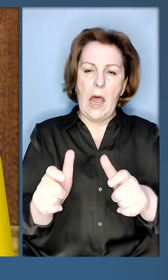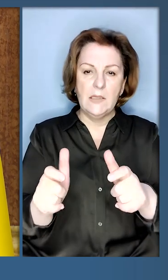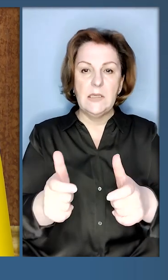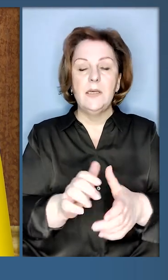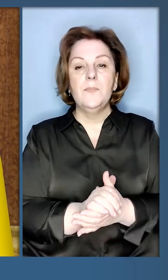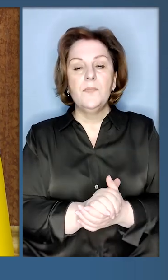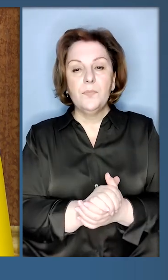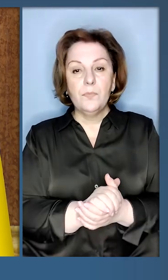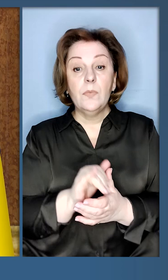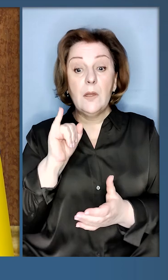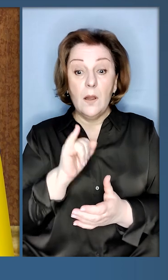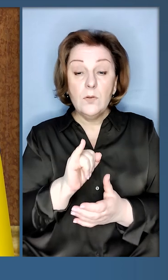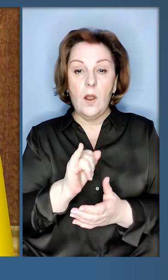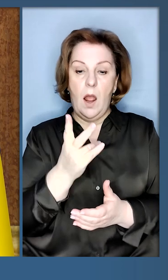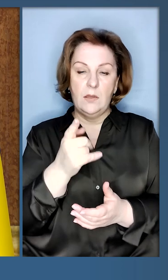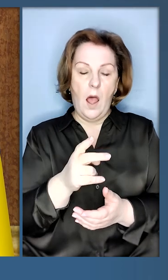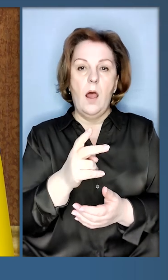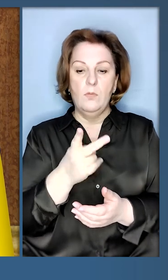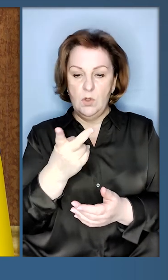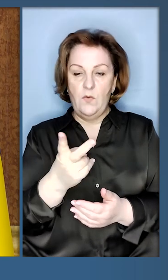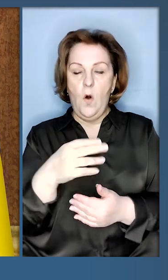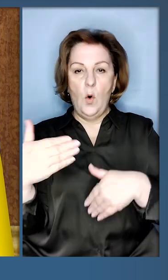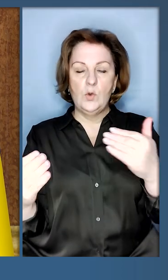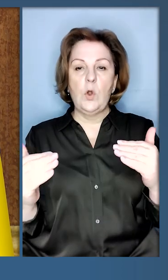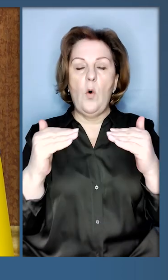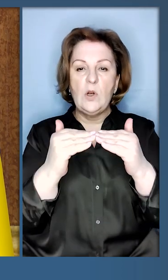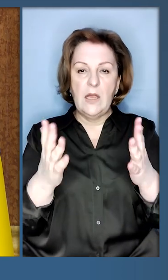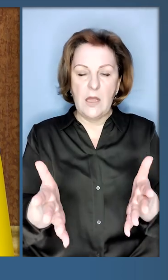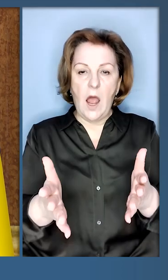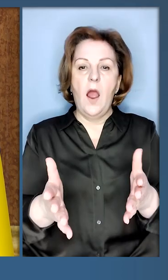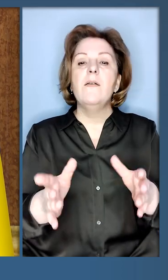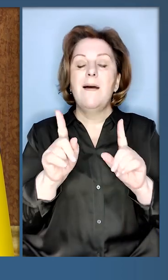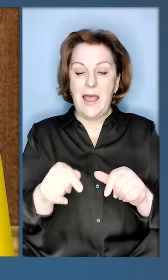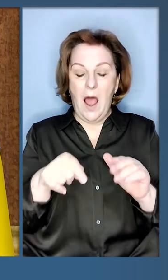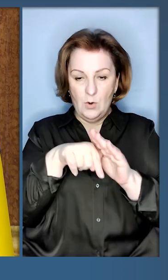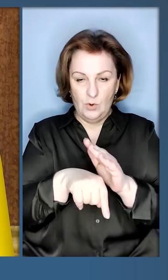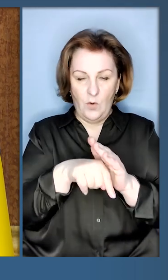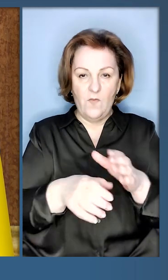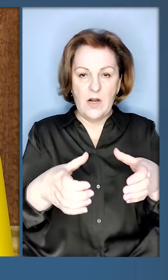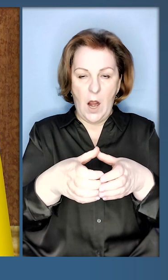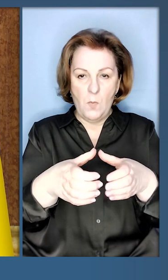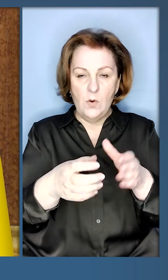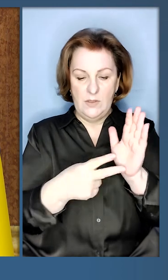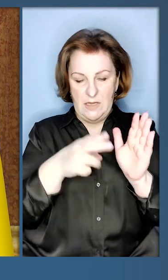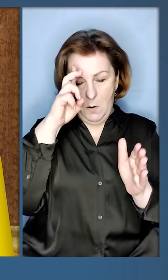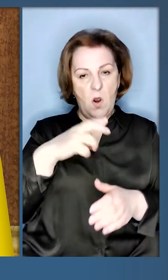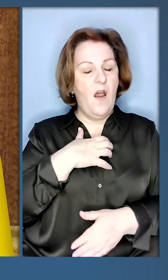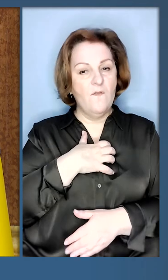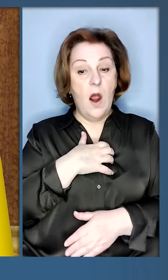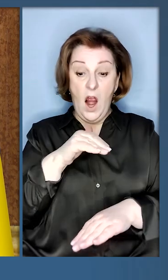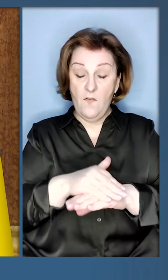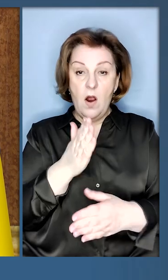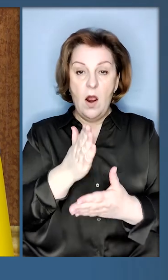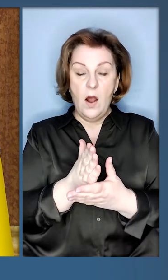як на двосторонньому рівні, так і в рамках групи семи. Це також дуже важливо. Фактично, маємо